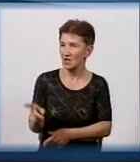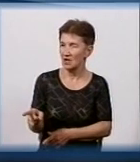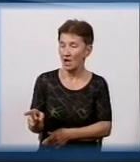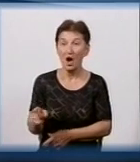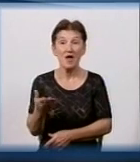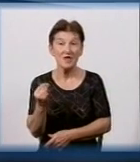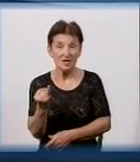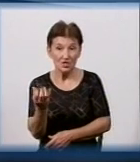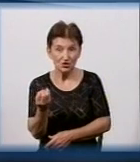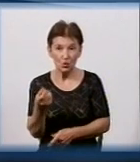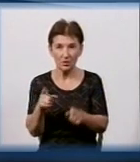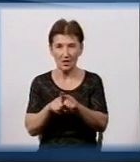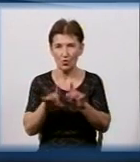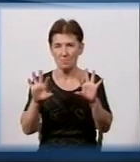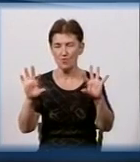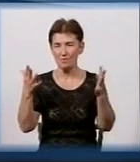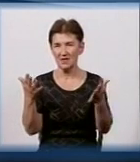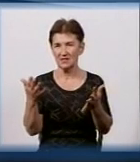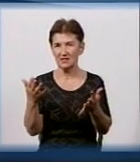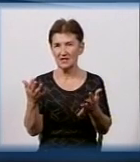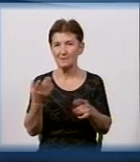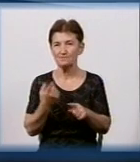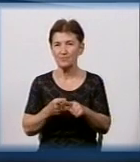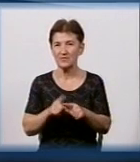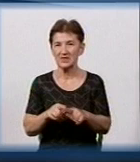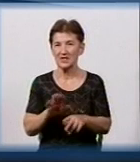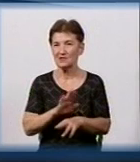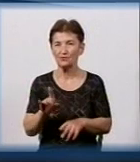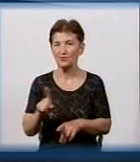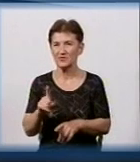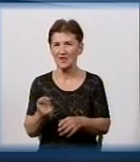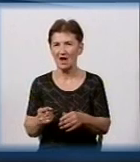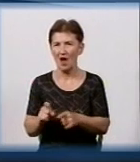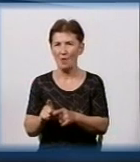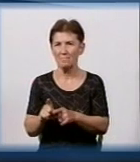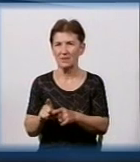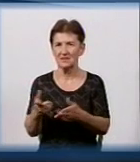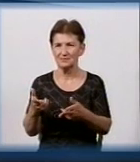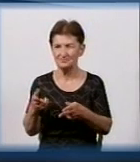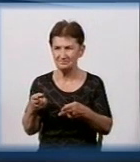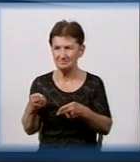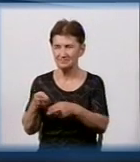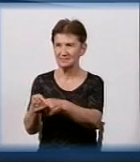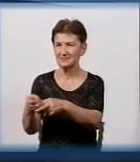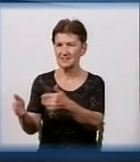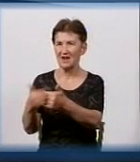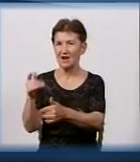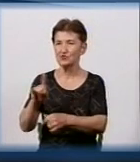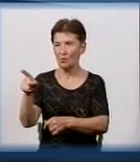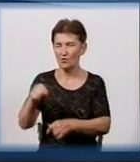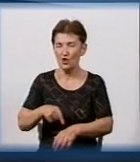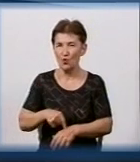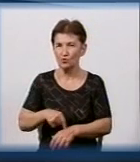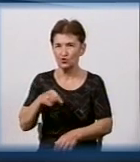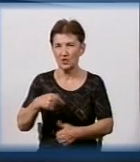момент, що це не то, що вызов цим ребятам, які обрисовують стіни, це просто, щоб вони відчували